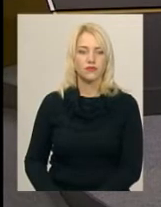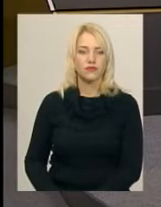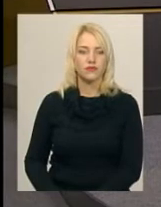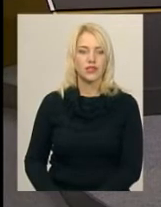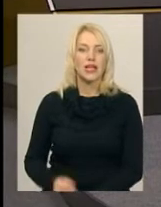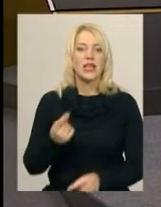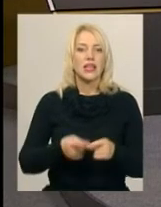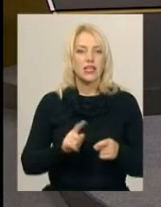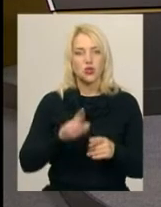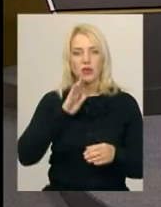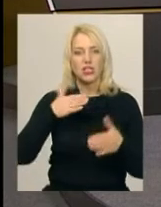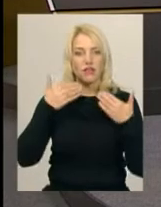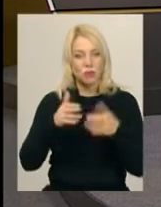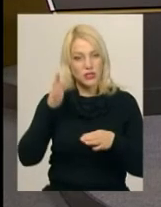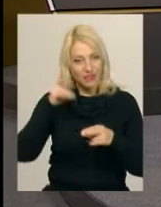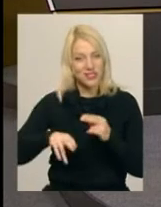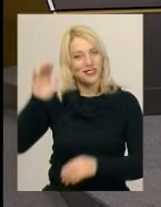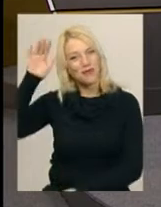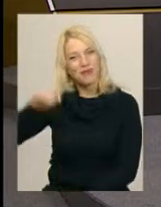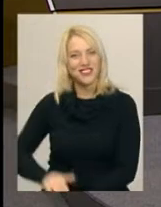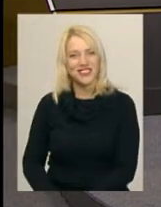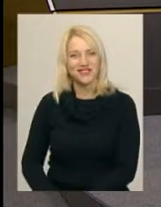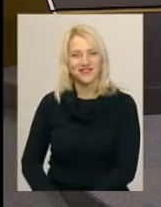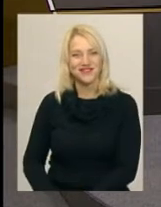На цьому наш випуск завершено. До побачення.